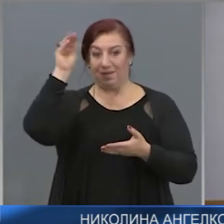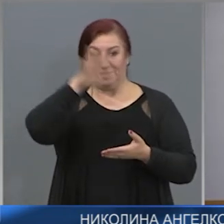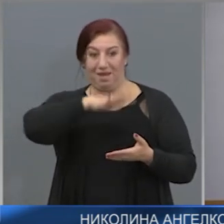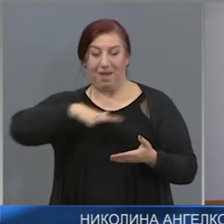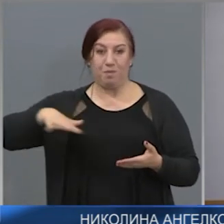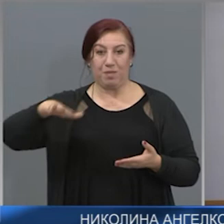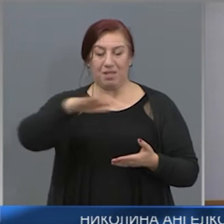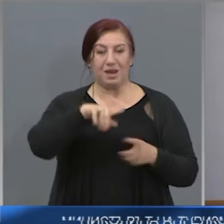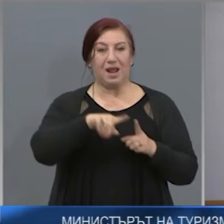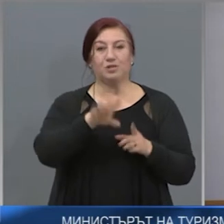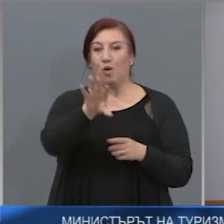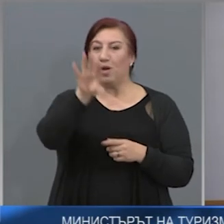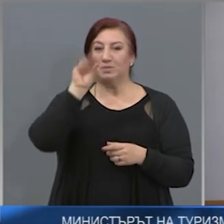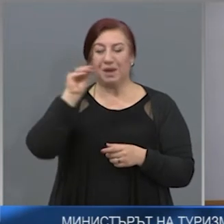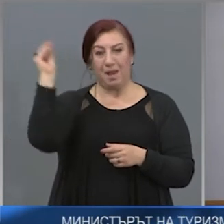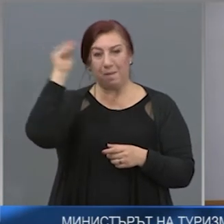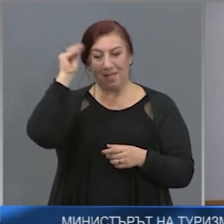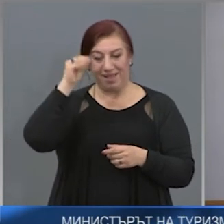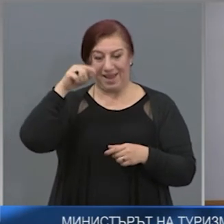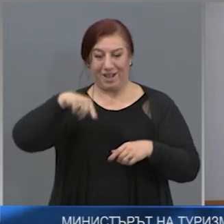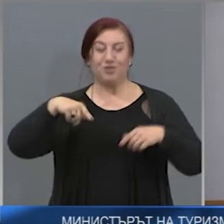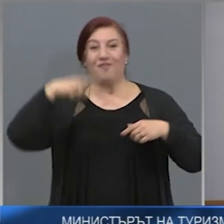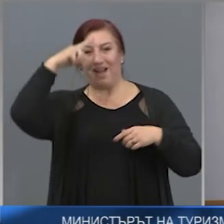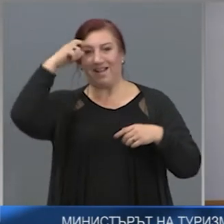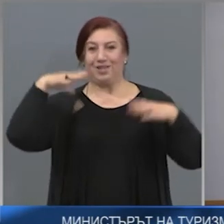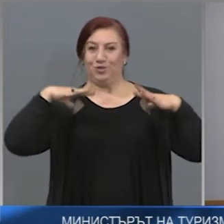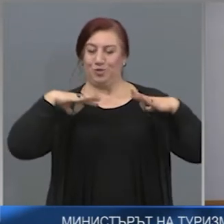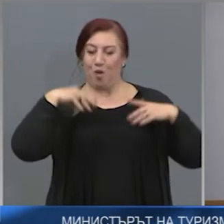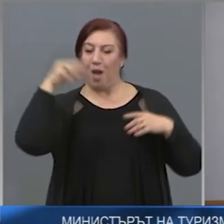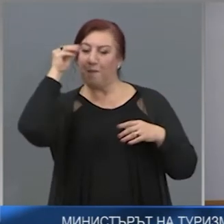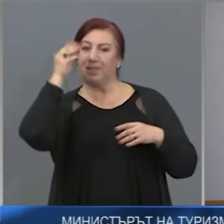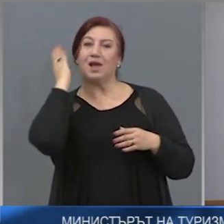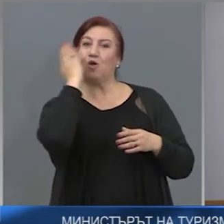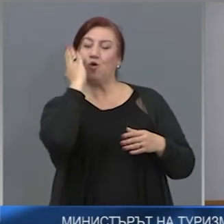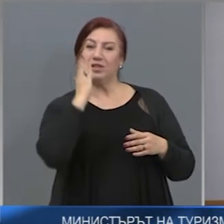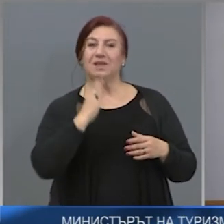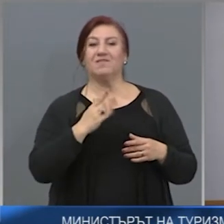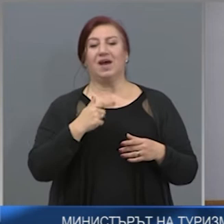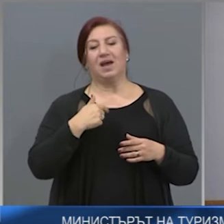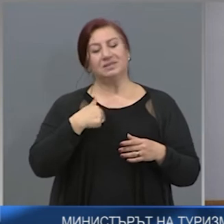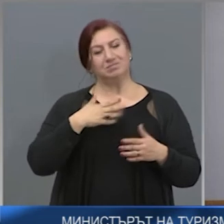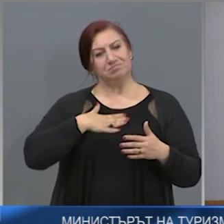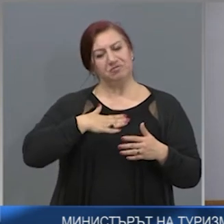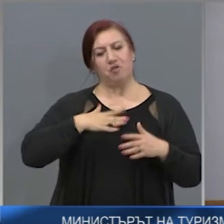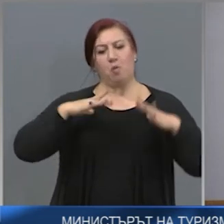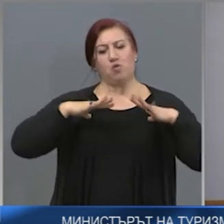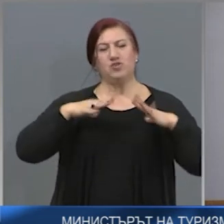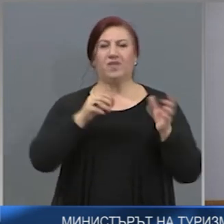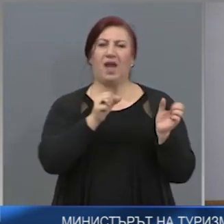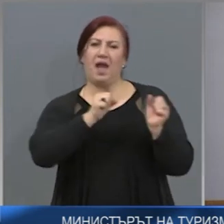като изберем България това лято за своята, макар и късна почивка,